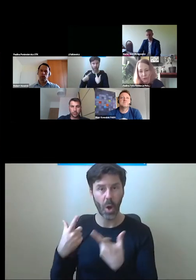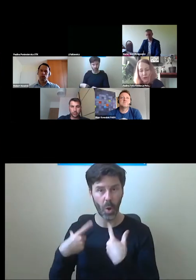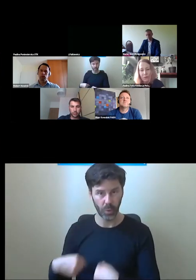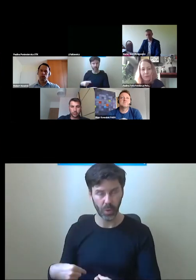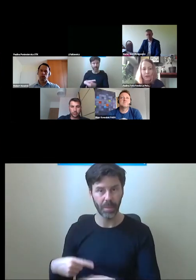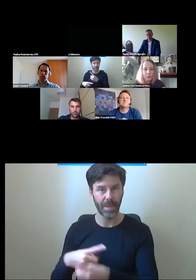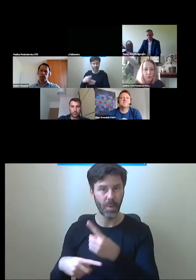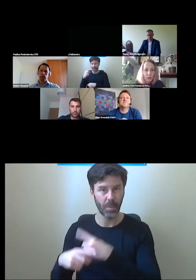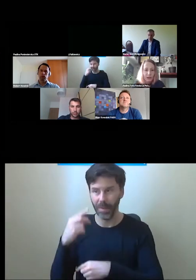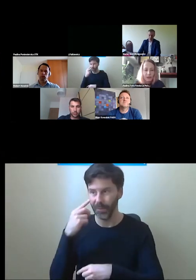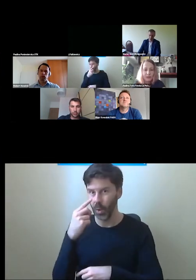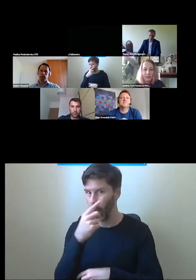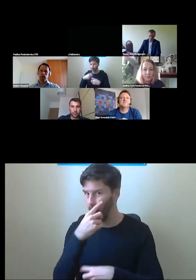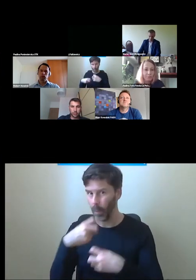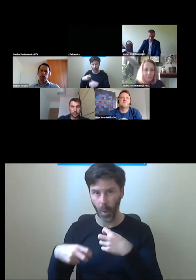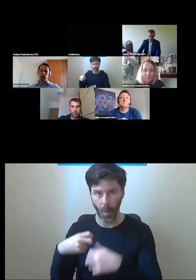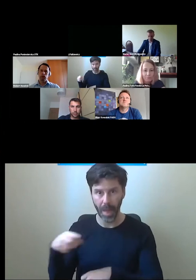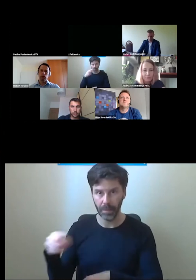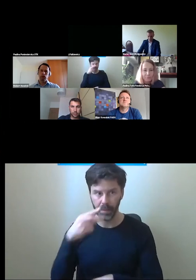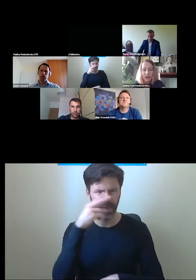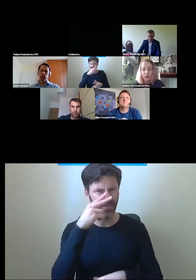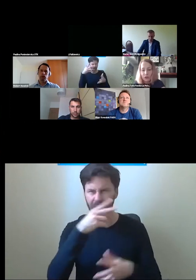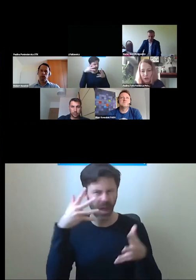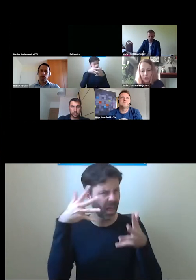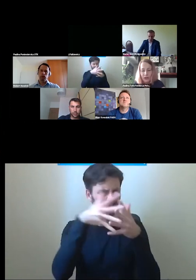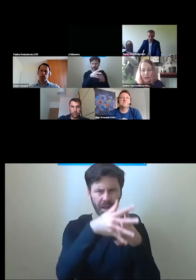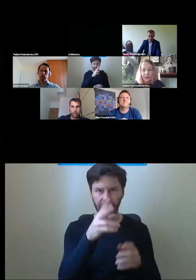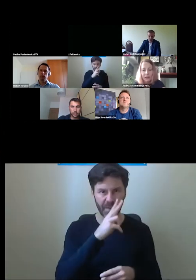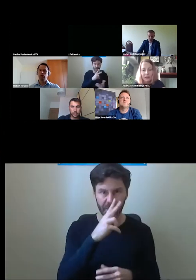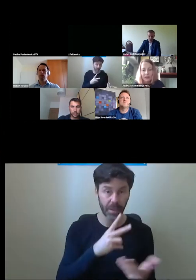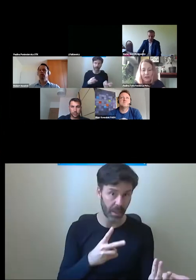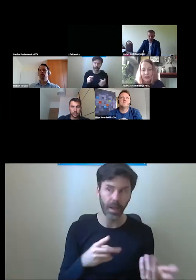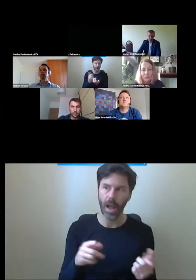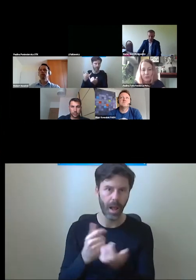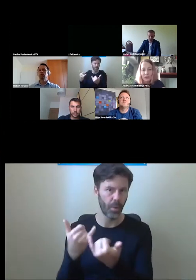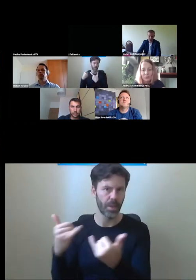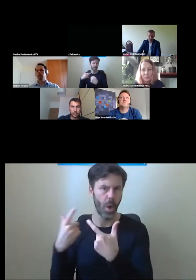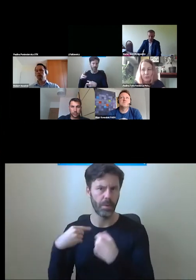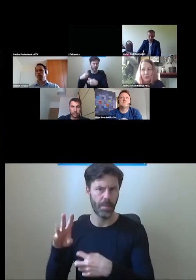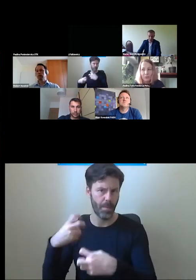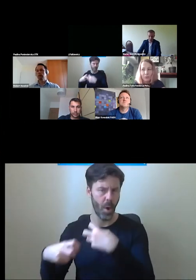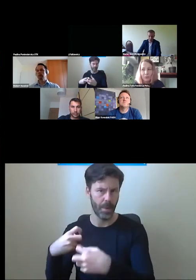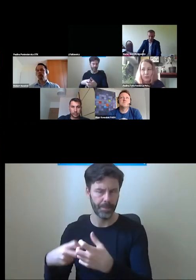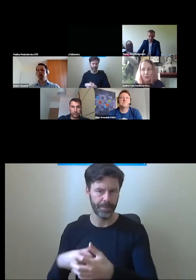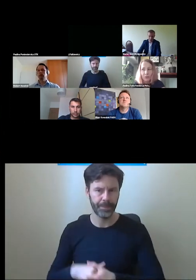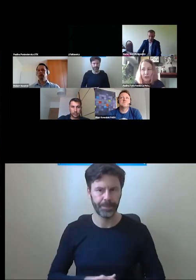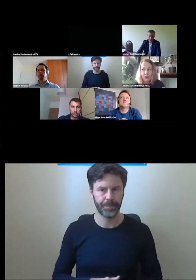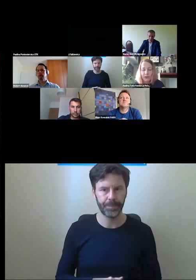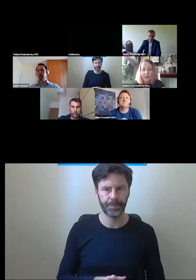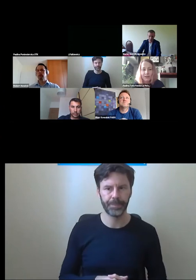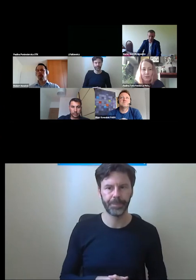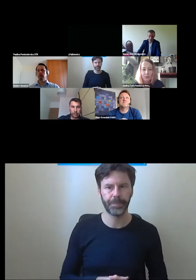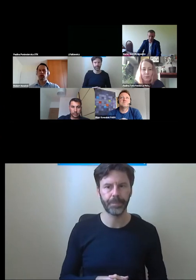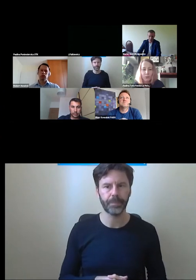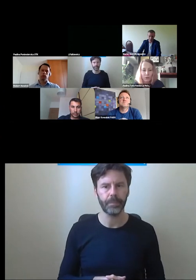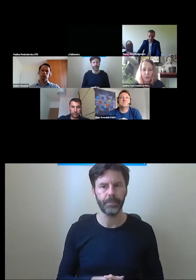wzroku. Na przykład dla kogoś jeszcze. I tutaj mamy chyba problem z tym, żeby jakoś